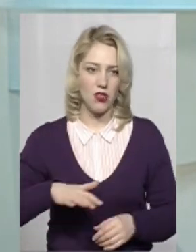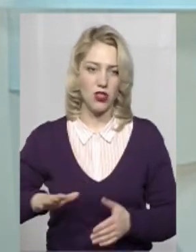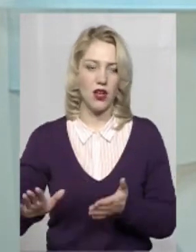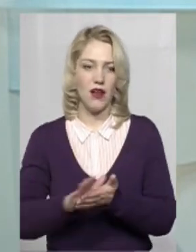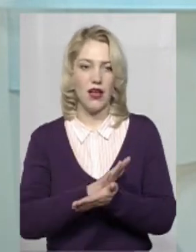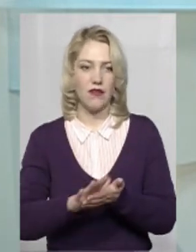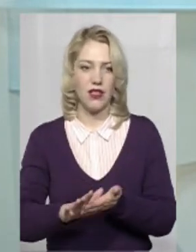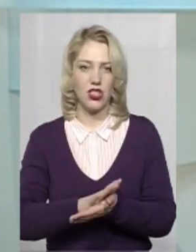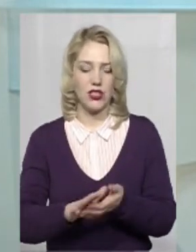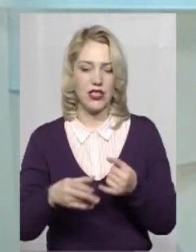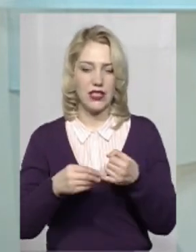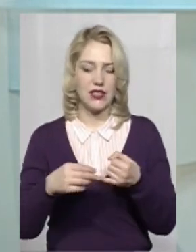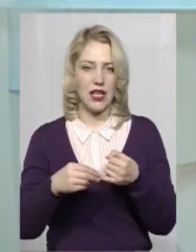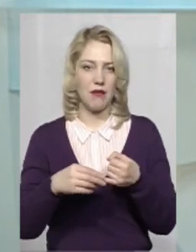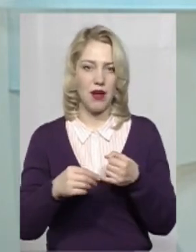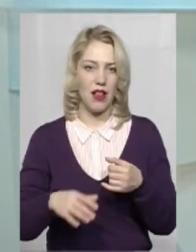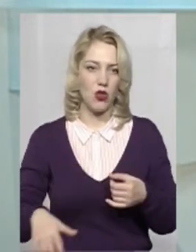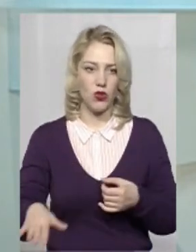вичистили повністю земельну ділянку,